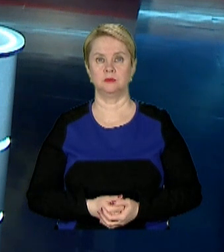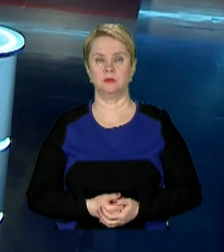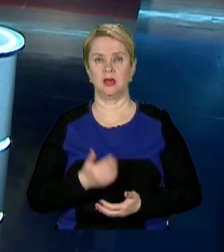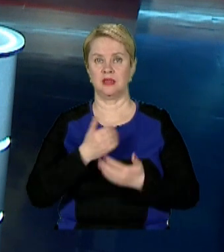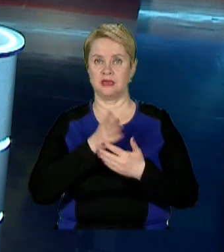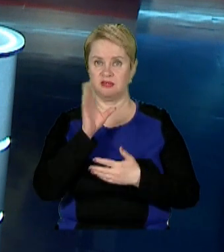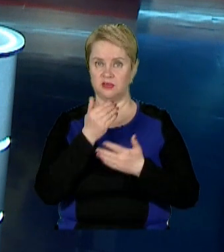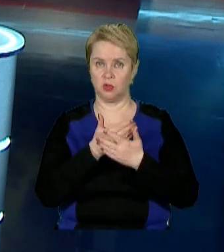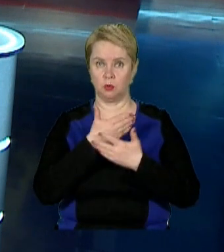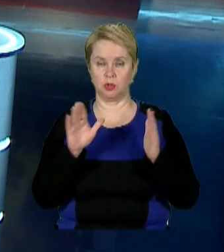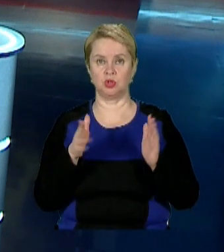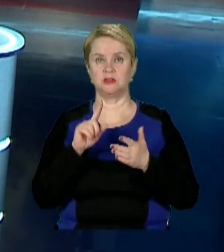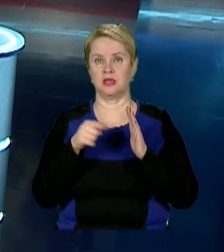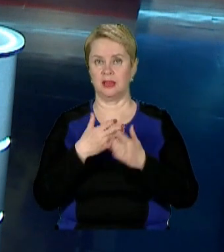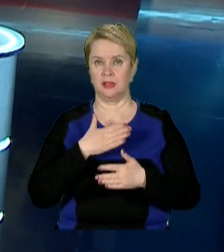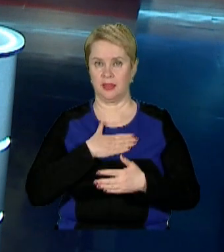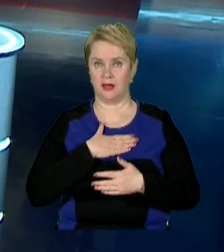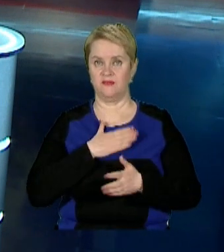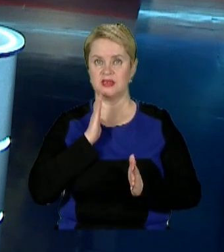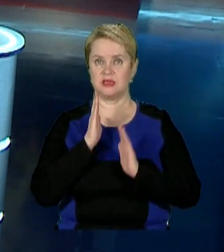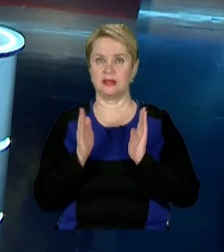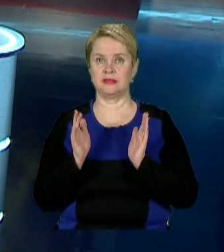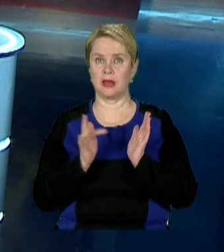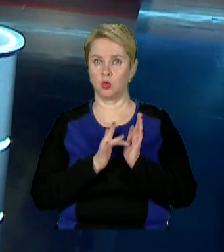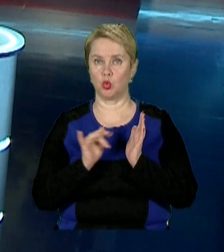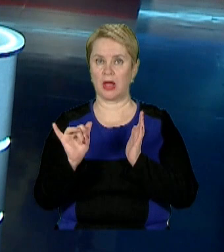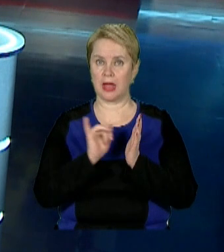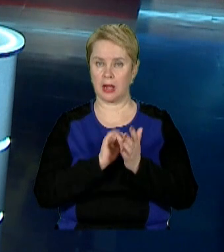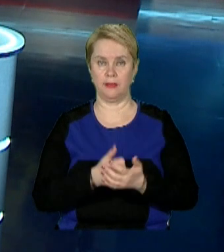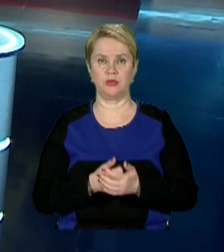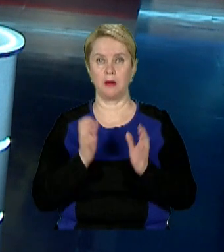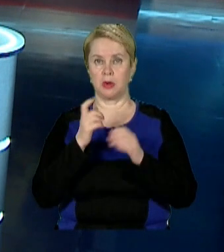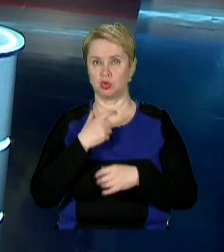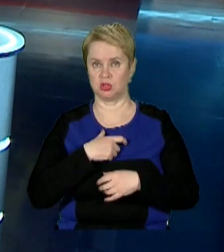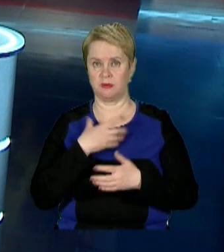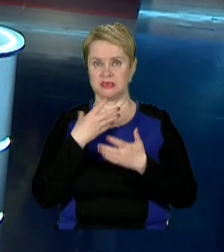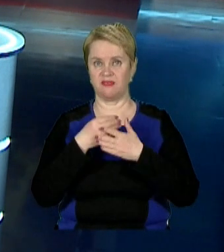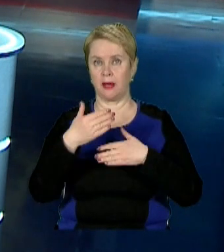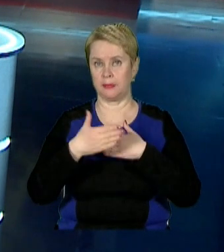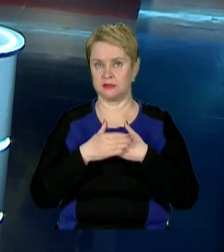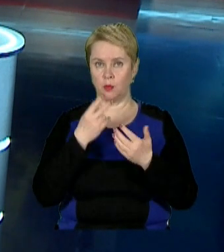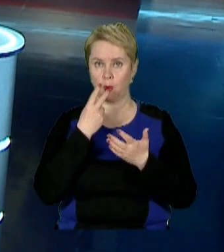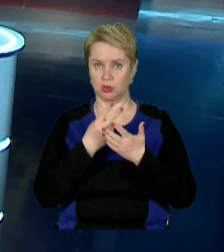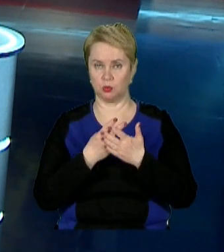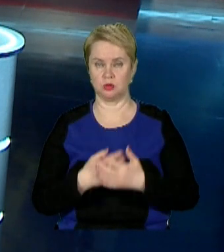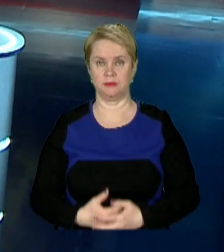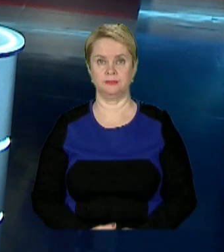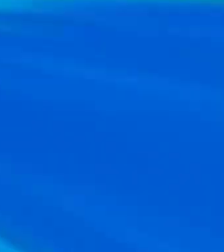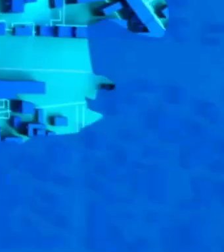І наразі це всі новини. Більше дізнавайтеся на нашій сторінці у Фейсбук, в Телеграм та Ютуб-каналі. Бережіть себе та своїх близьких. Побачимось.